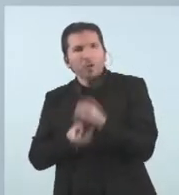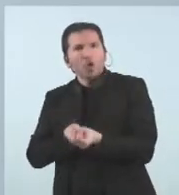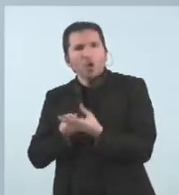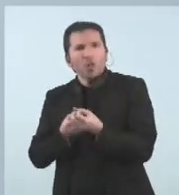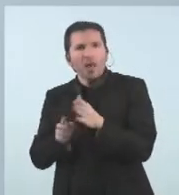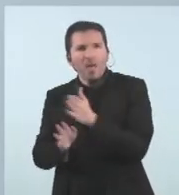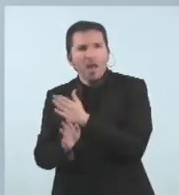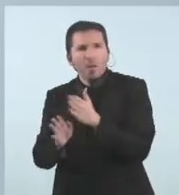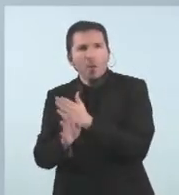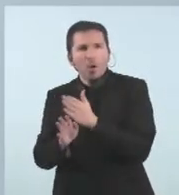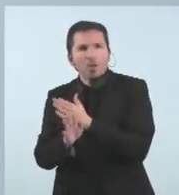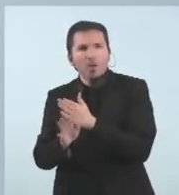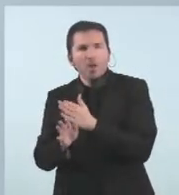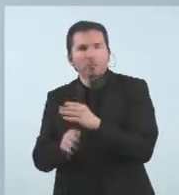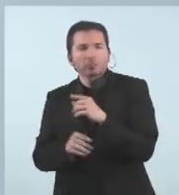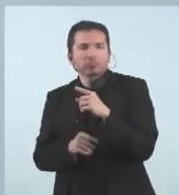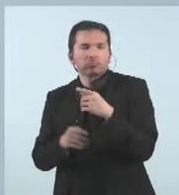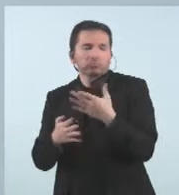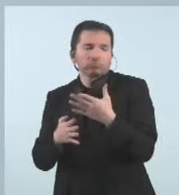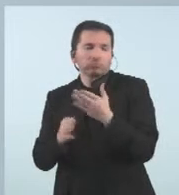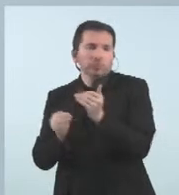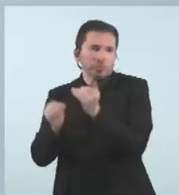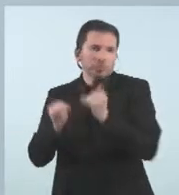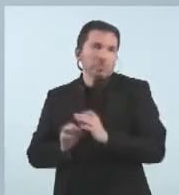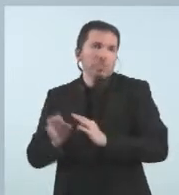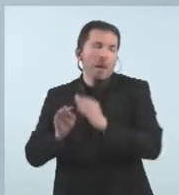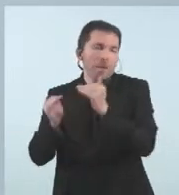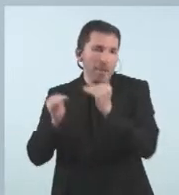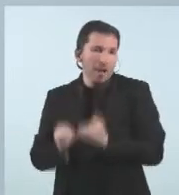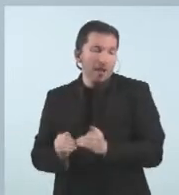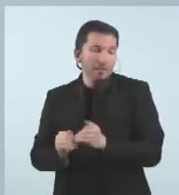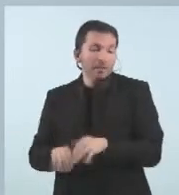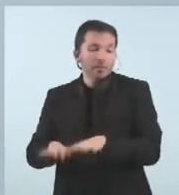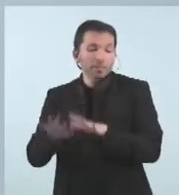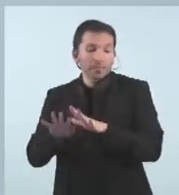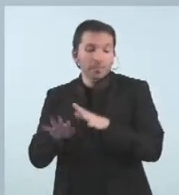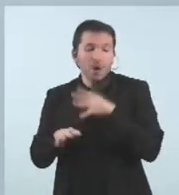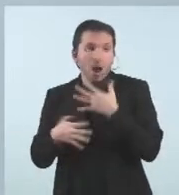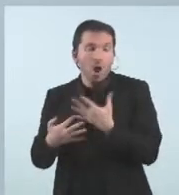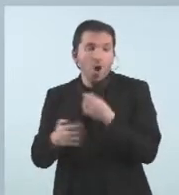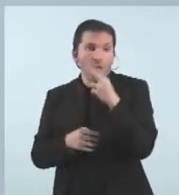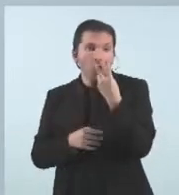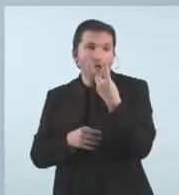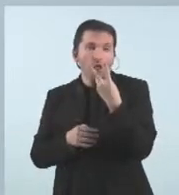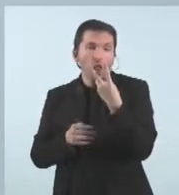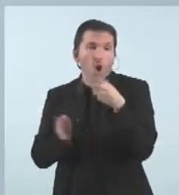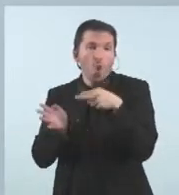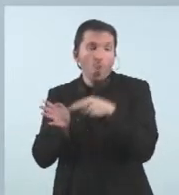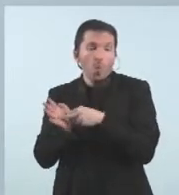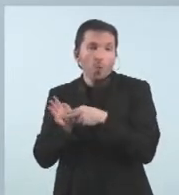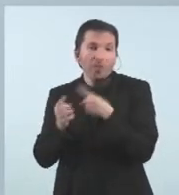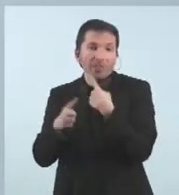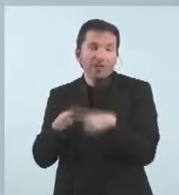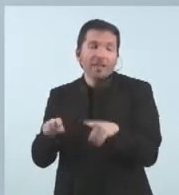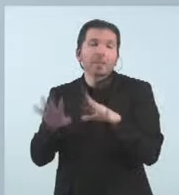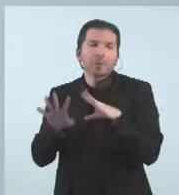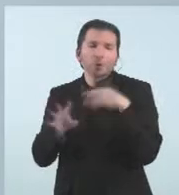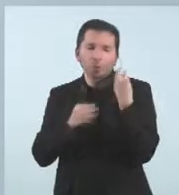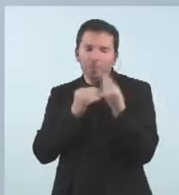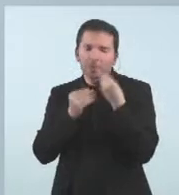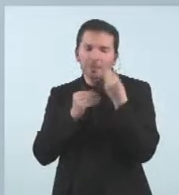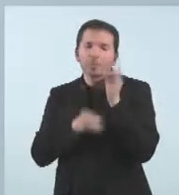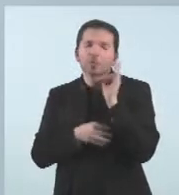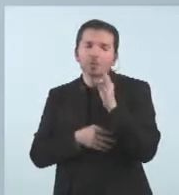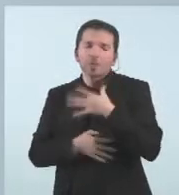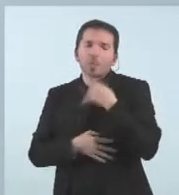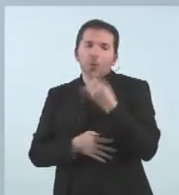voltant del mes 1,4%. Tot i aquesta desviació de gairebé dos punts, pensem que és assumible amb la pròpia flexibilitat que tenen